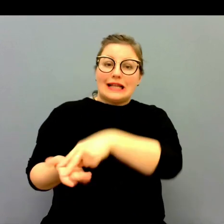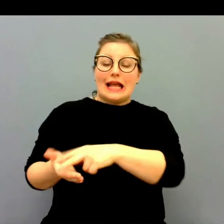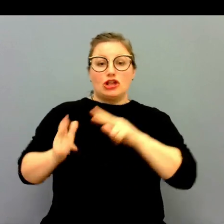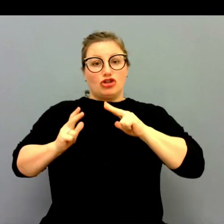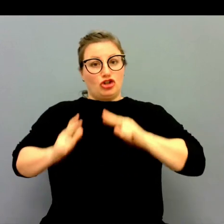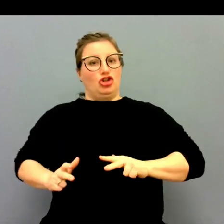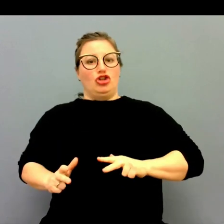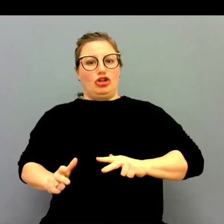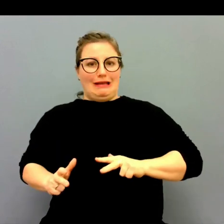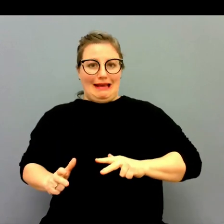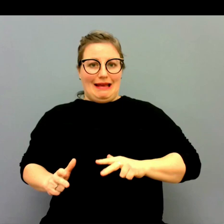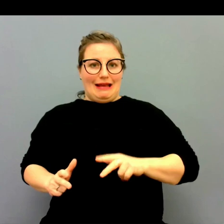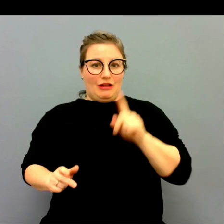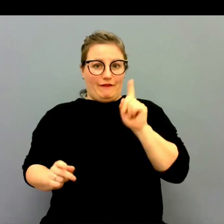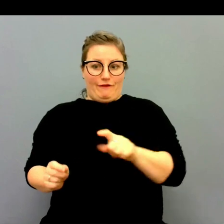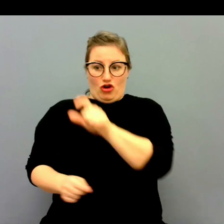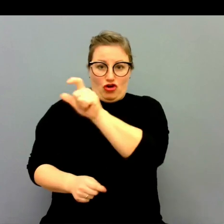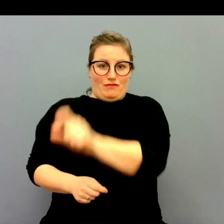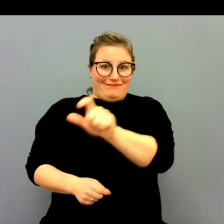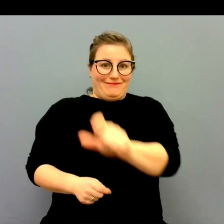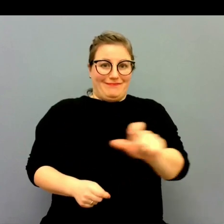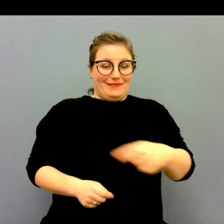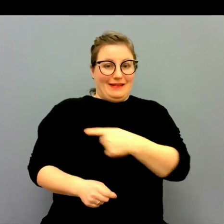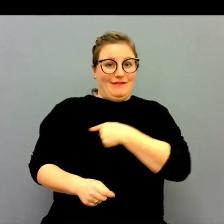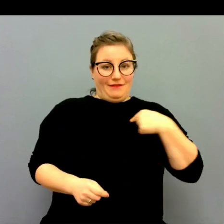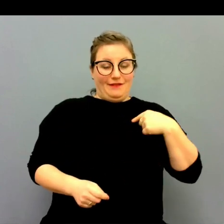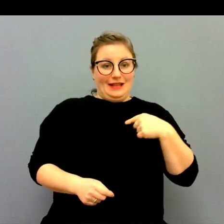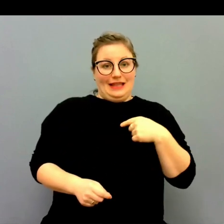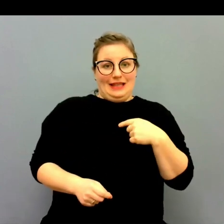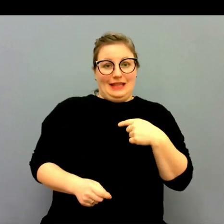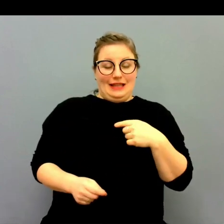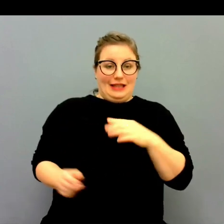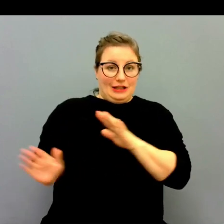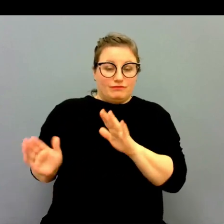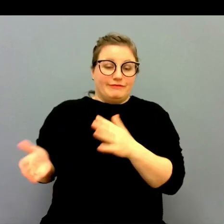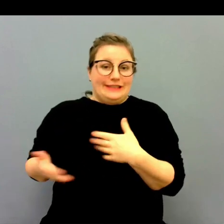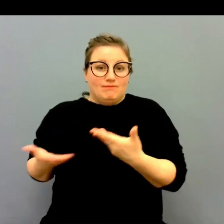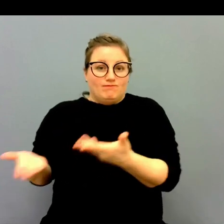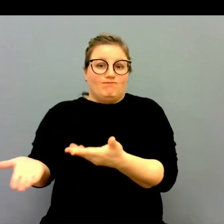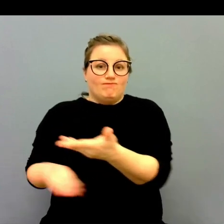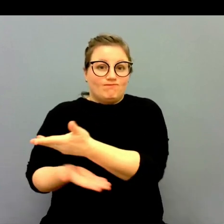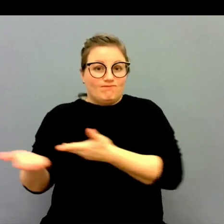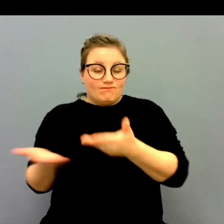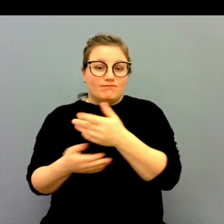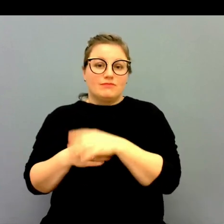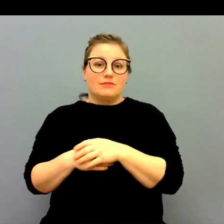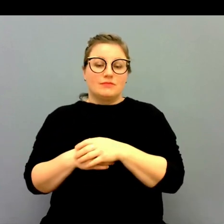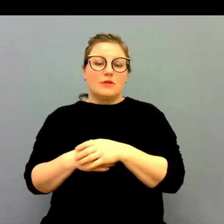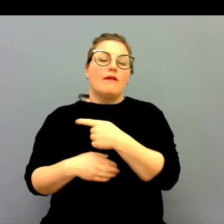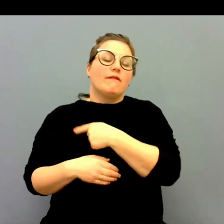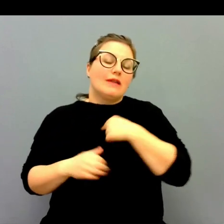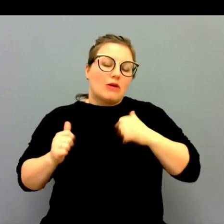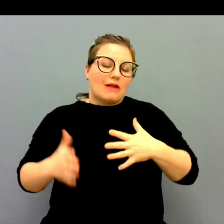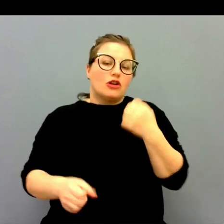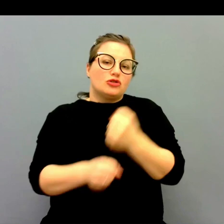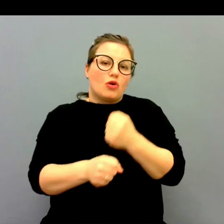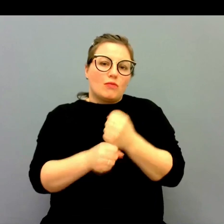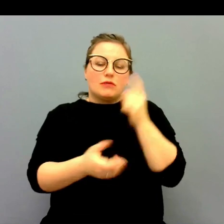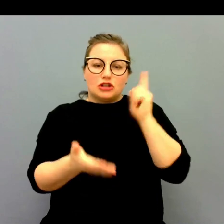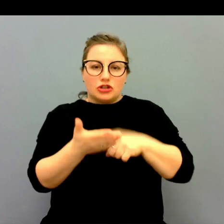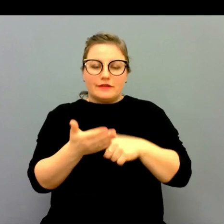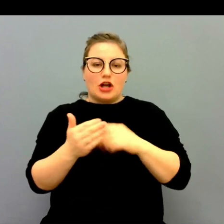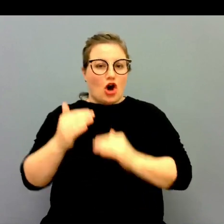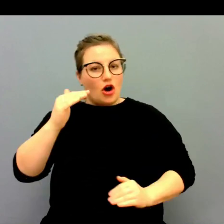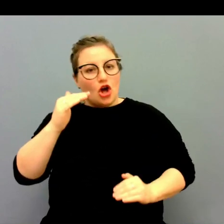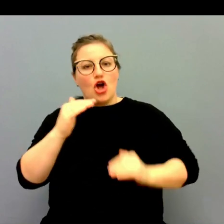självständighet för dem som vi finns till för. Och vi arbetar givetvis för att nå en